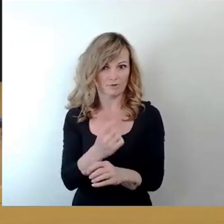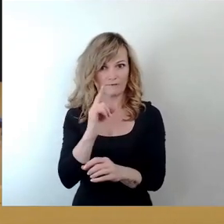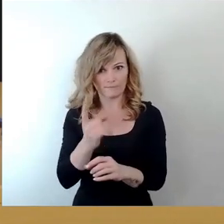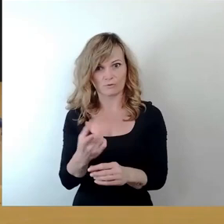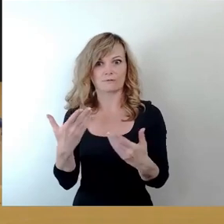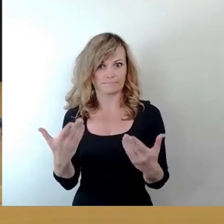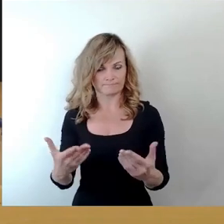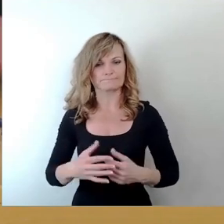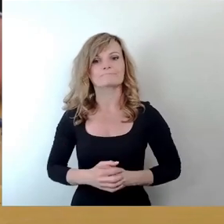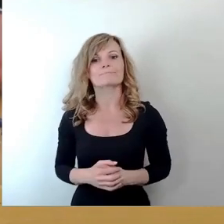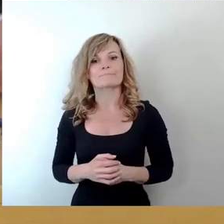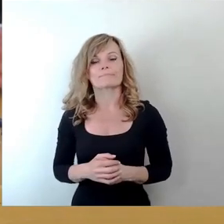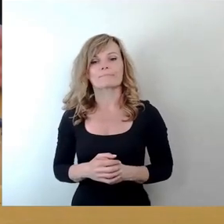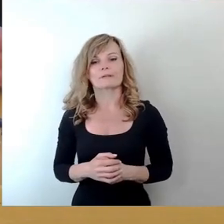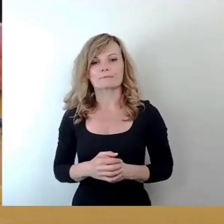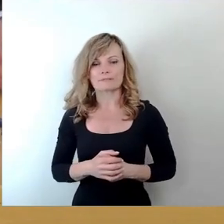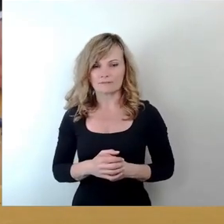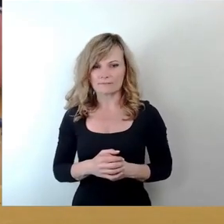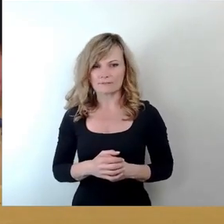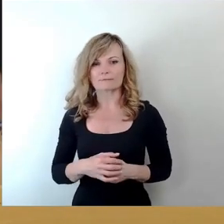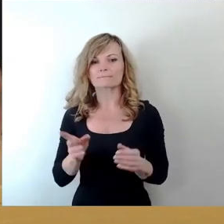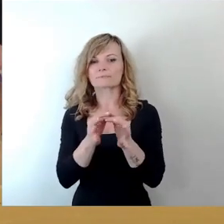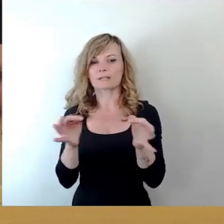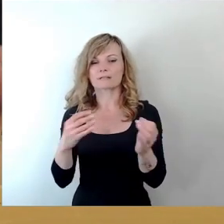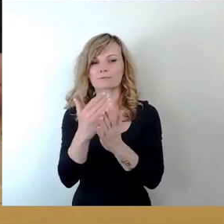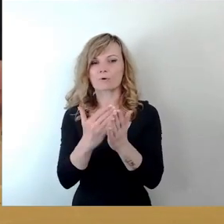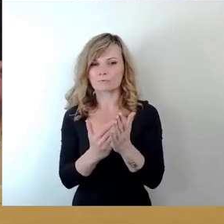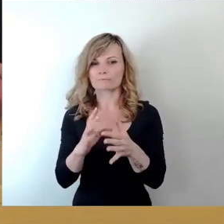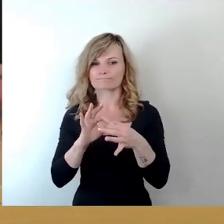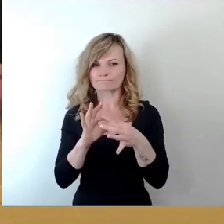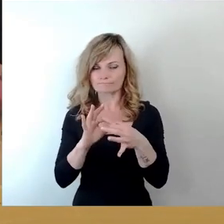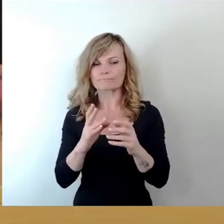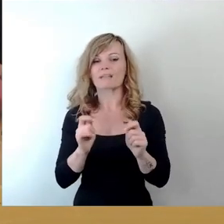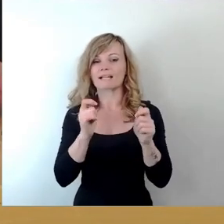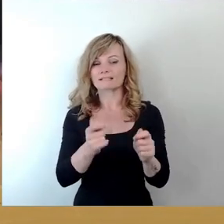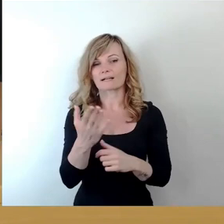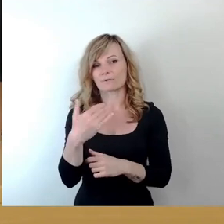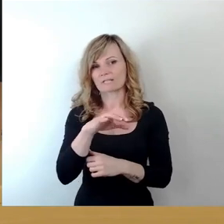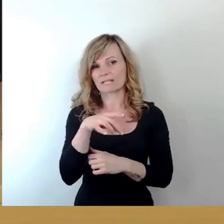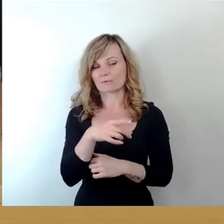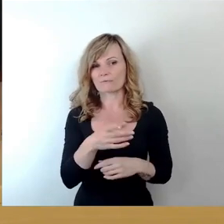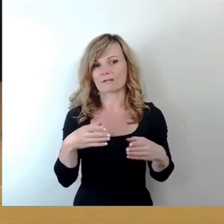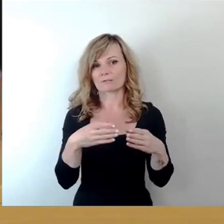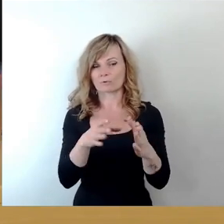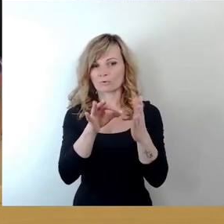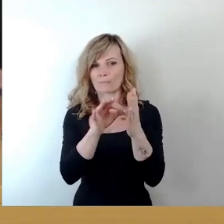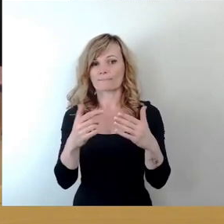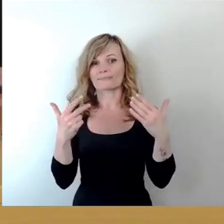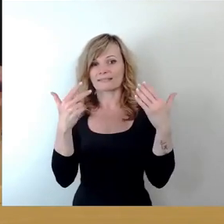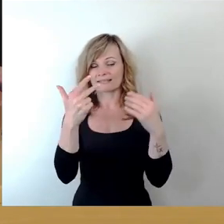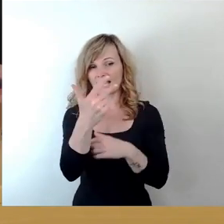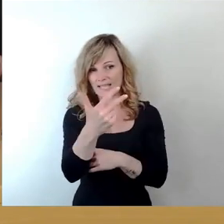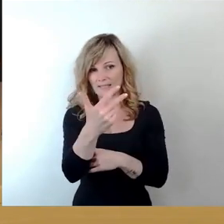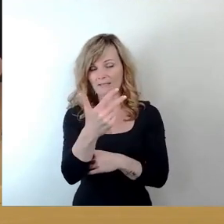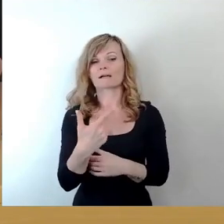Zur Tagesordnung. Wir werden auf Antrag der CDU-Fraktion unter Top 3 eine Aktuelle Stunde zur